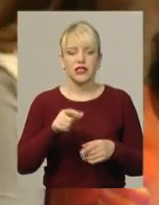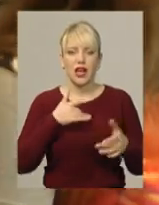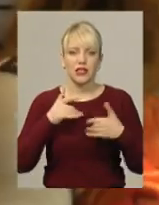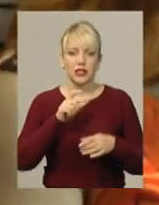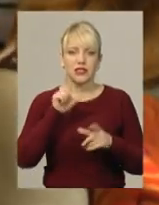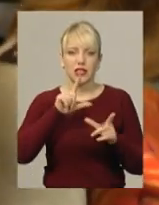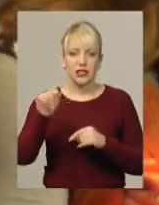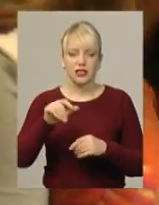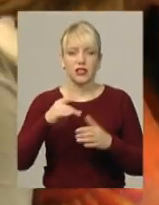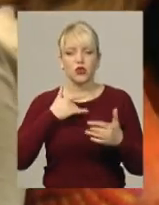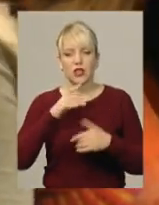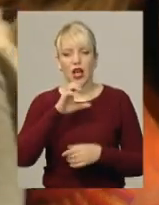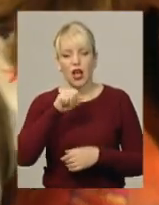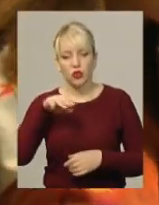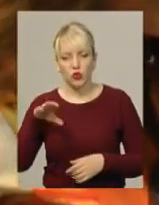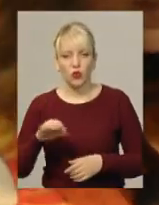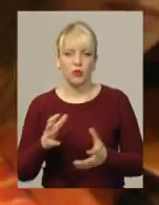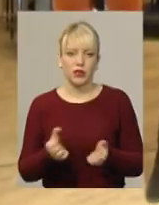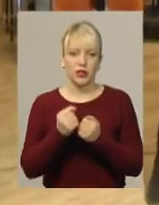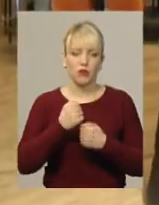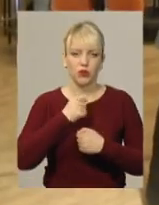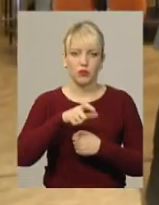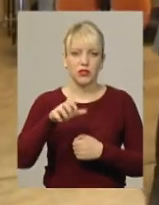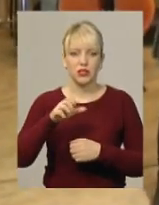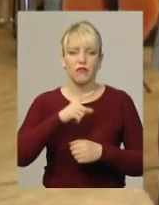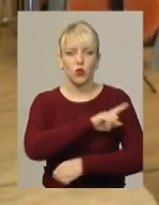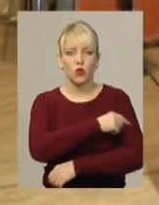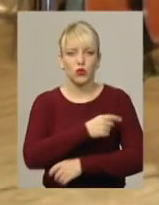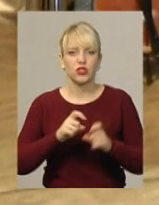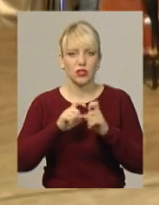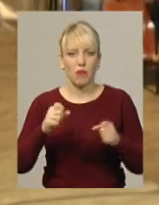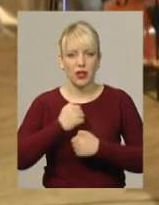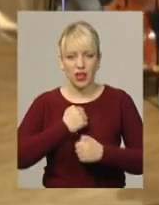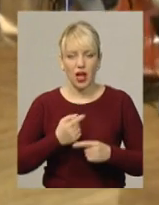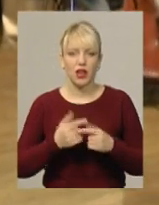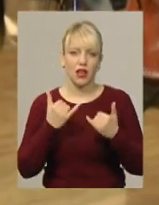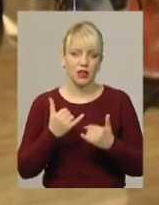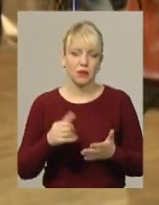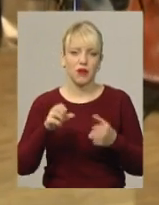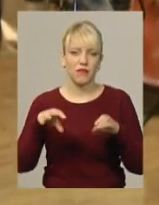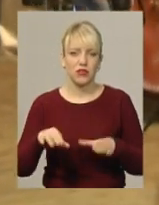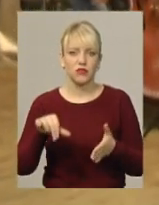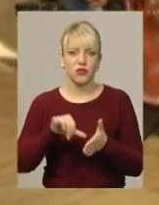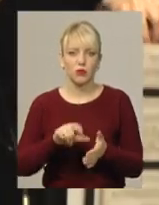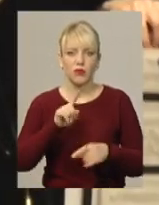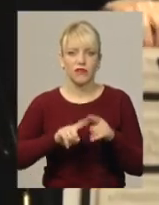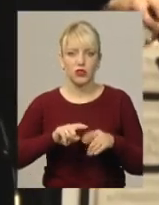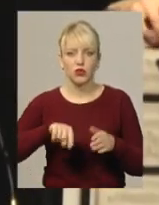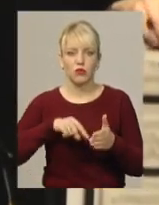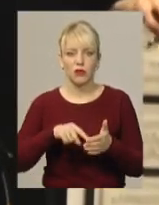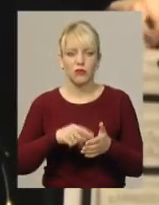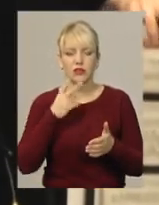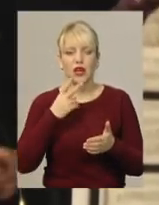концертами в зону АТО, підтримують бійців у шпиталях. А тепер вирішили виступити у рідному місті. Глядачам обіцяють цікаву програму,